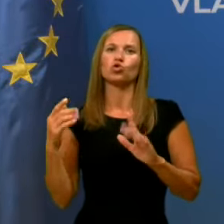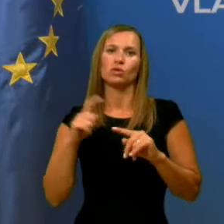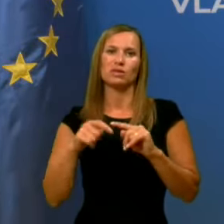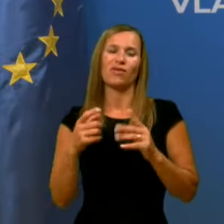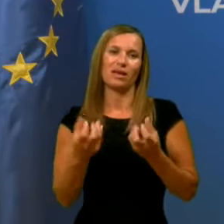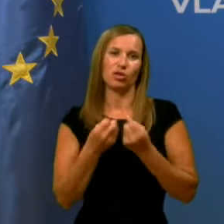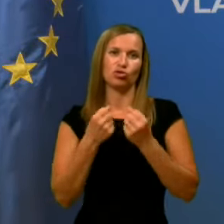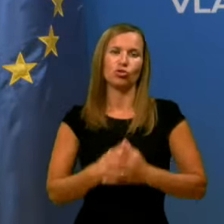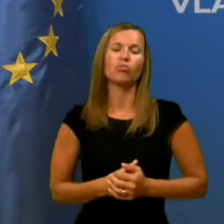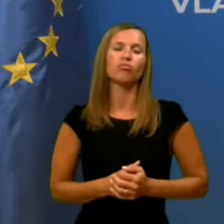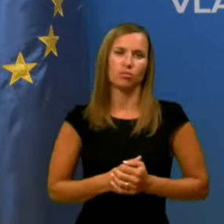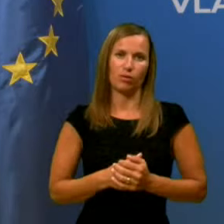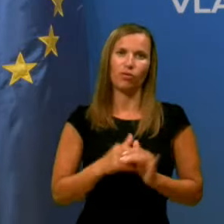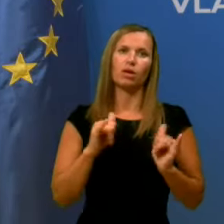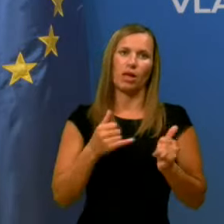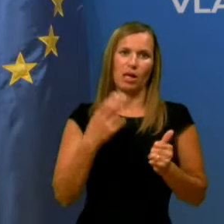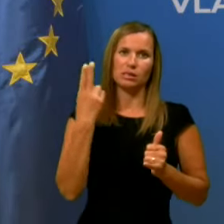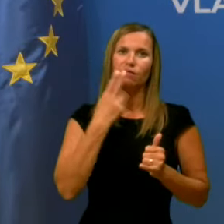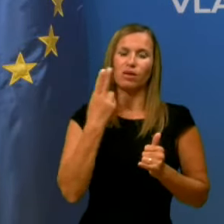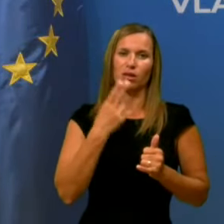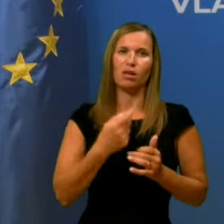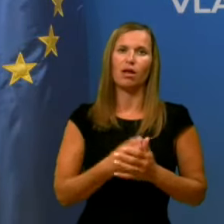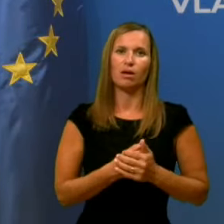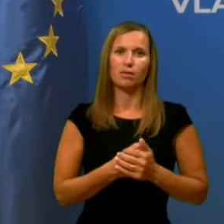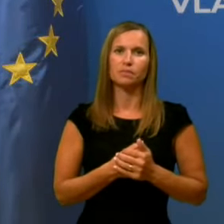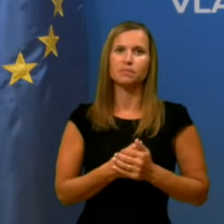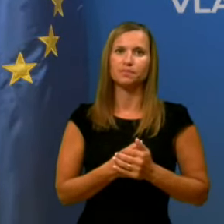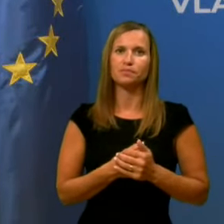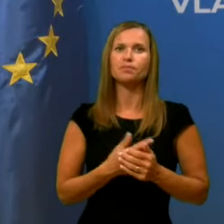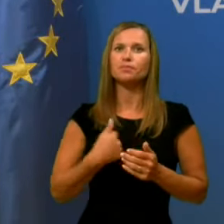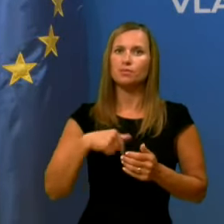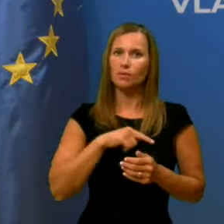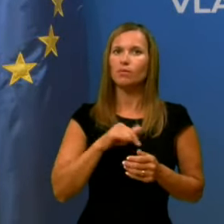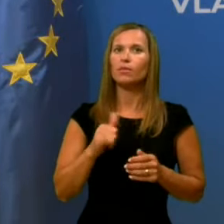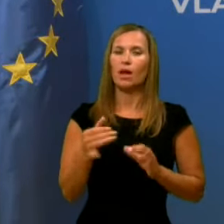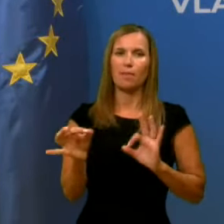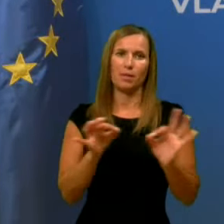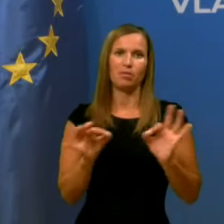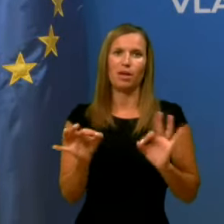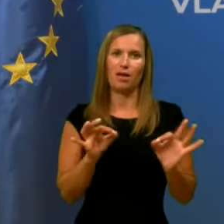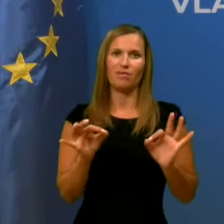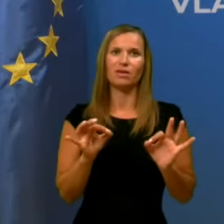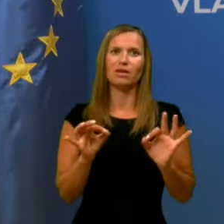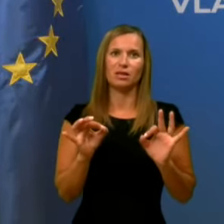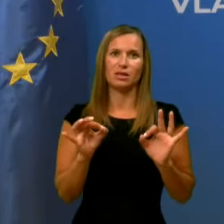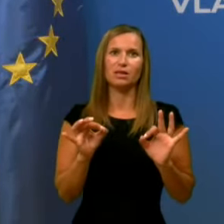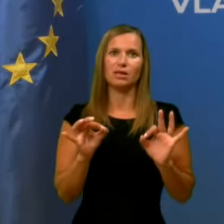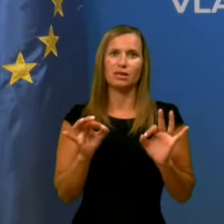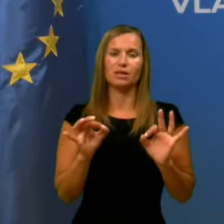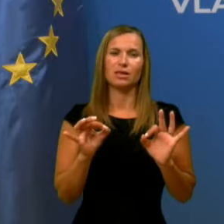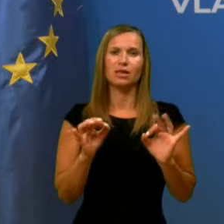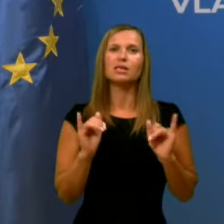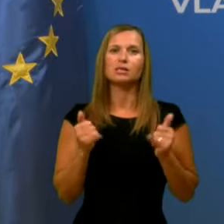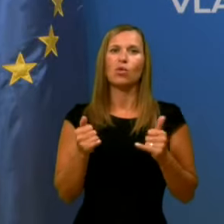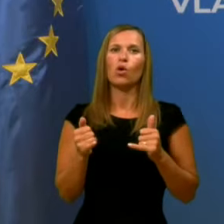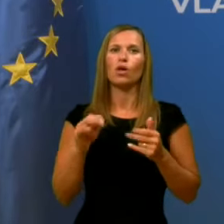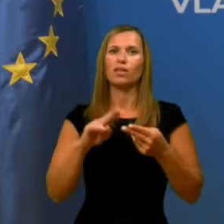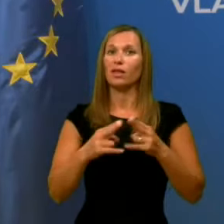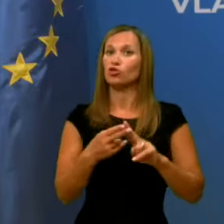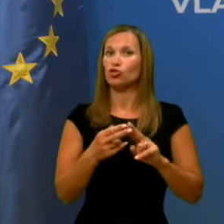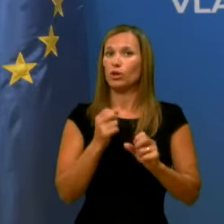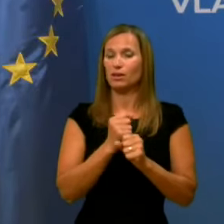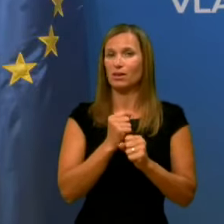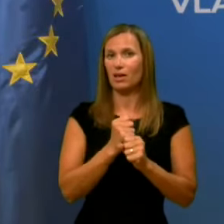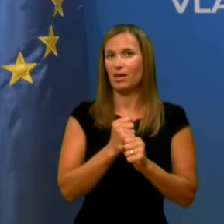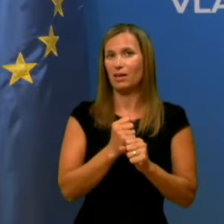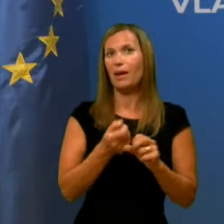Sveda. Vete, kot prvo pripravili smo, da bo način dela drugačen